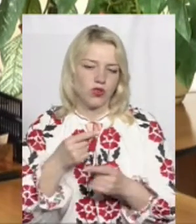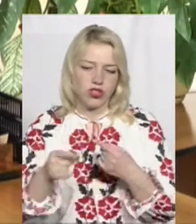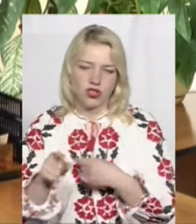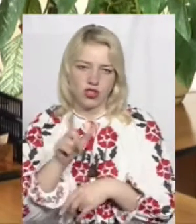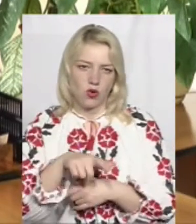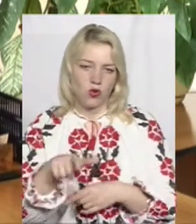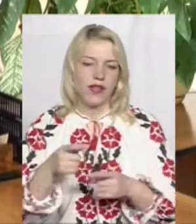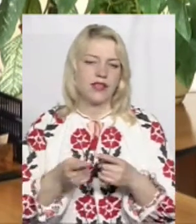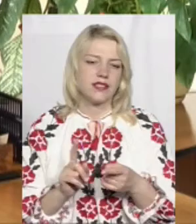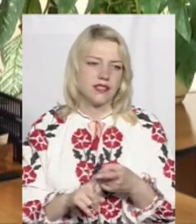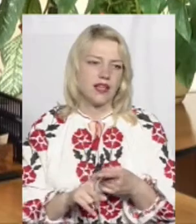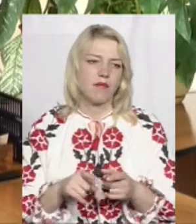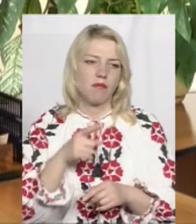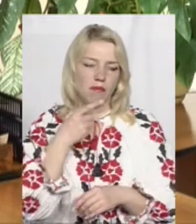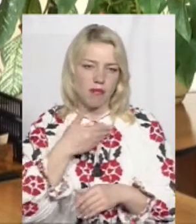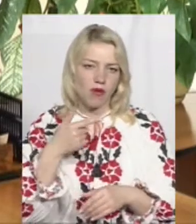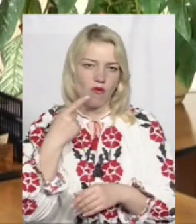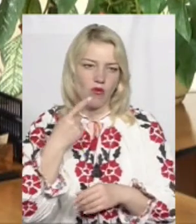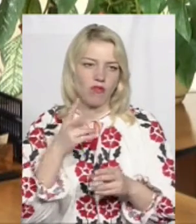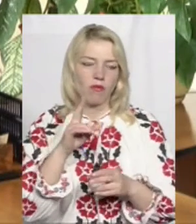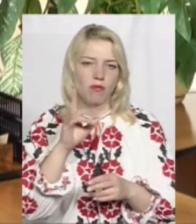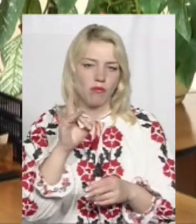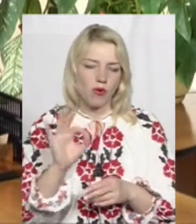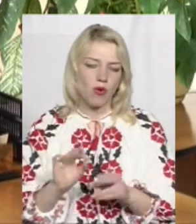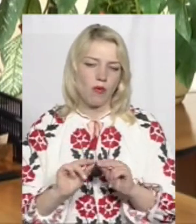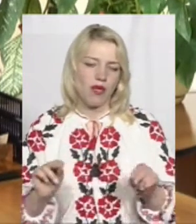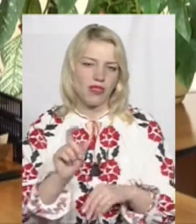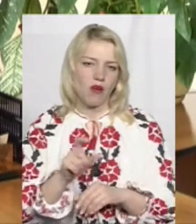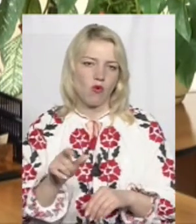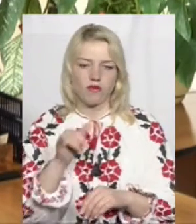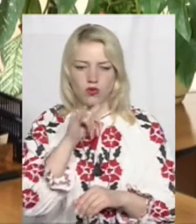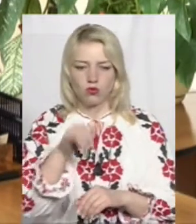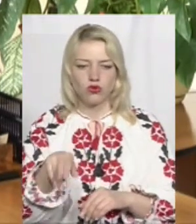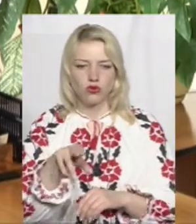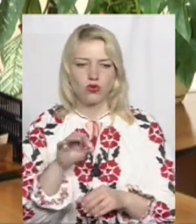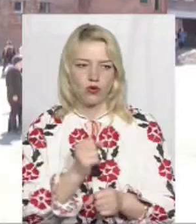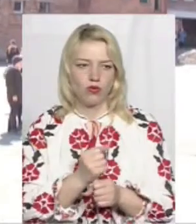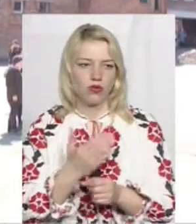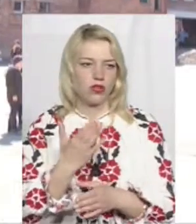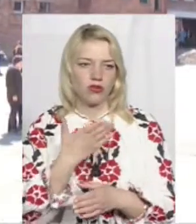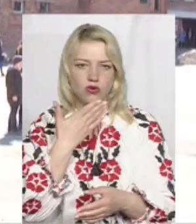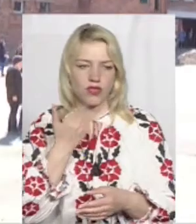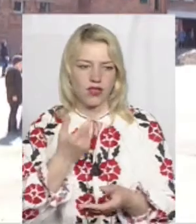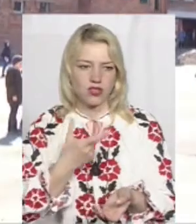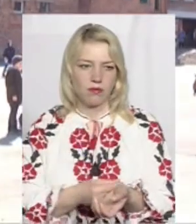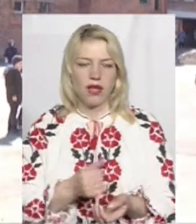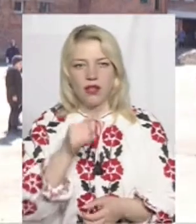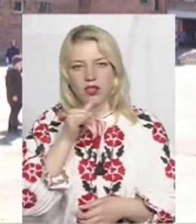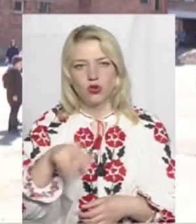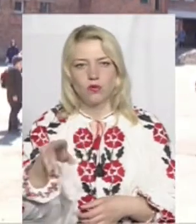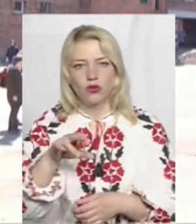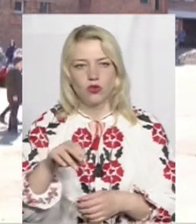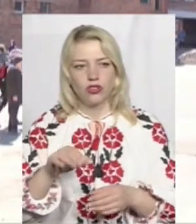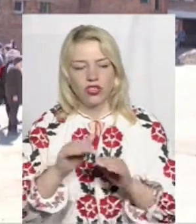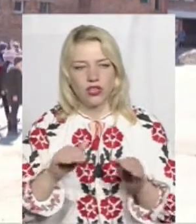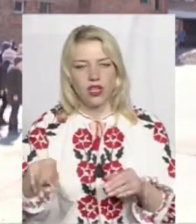це в першу чергу ми зараз говоримо про педагогів, недопущення до роботи, якщо вони не щеплені. Недопуск дітей до освітніх